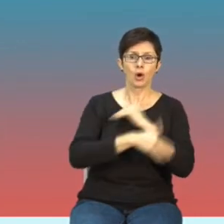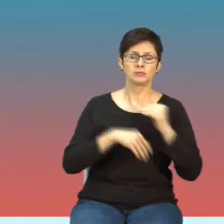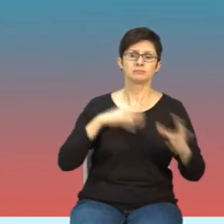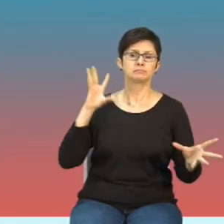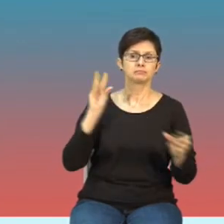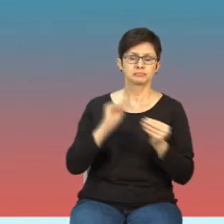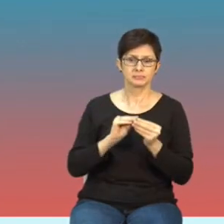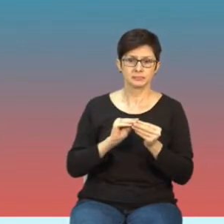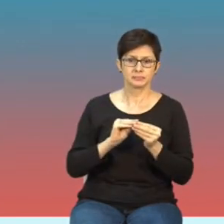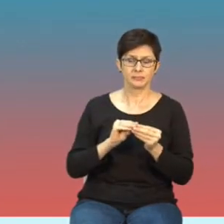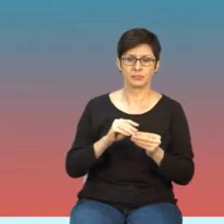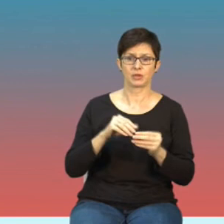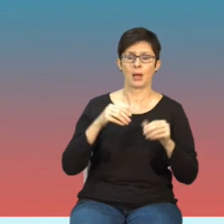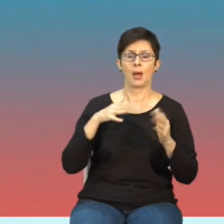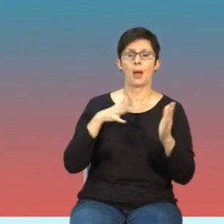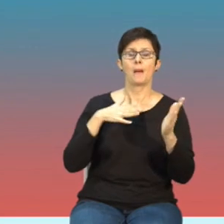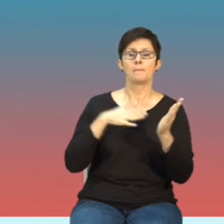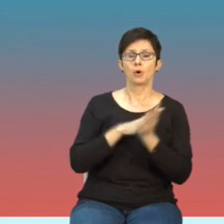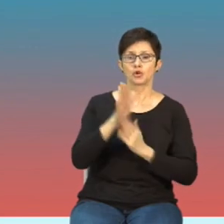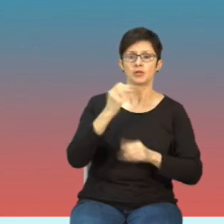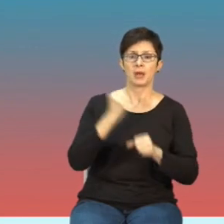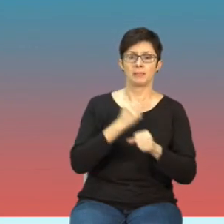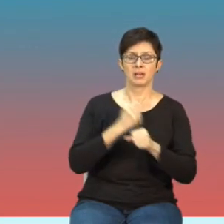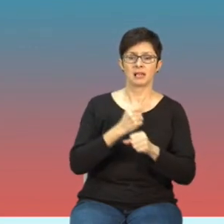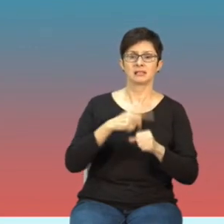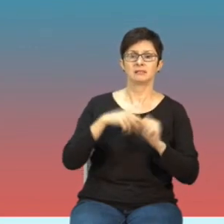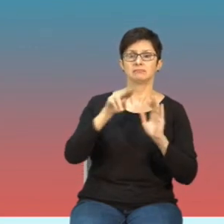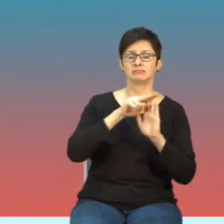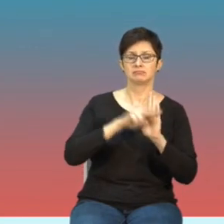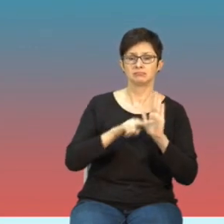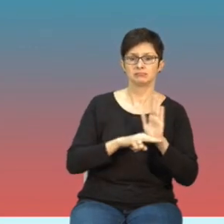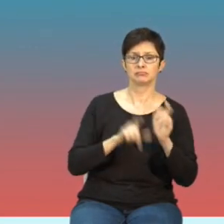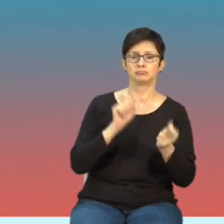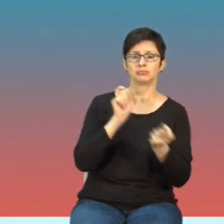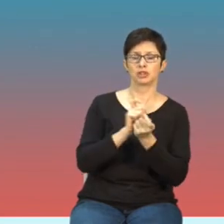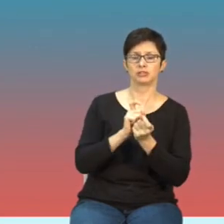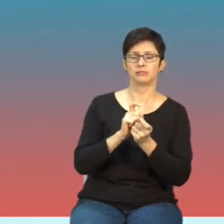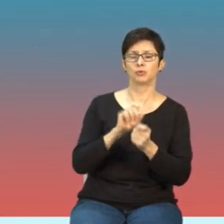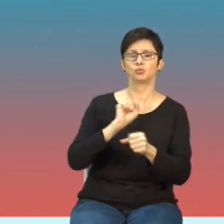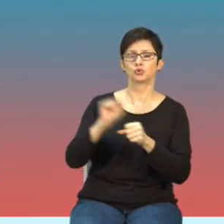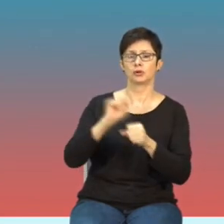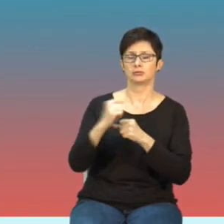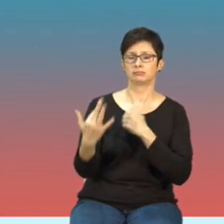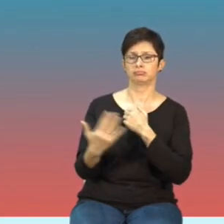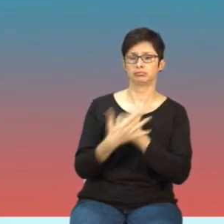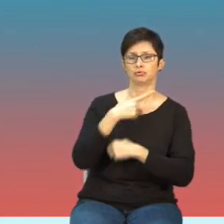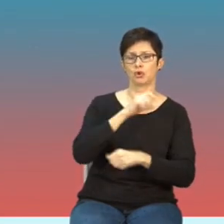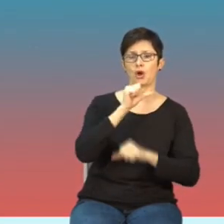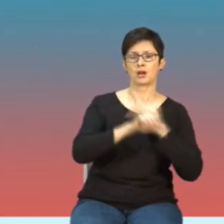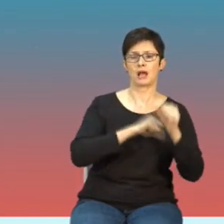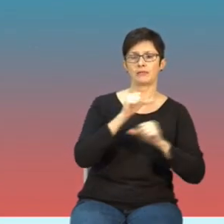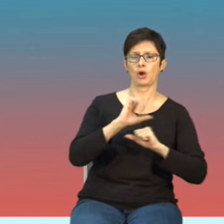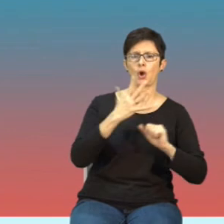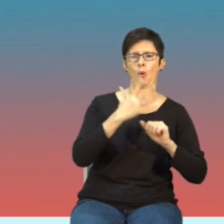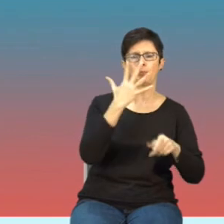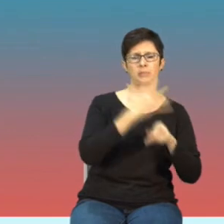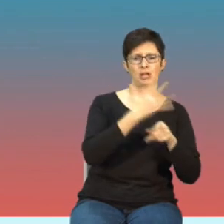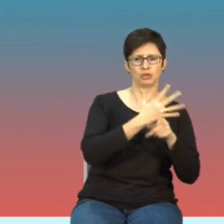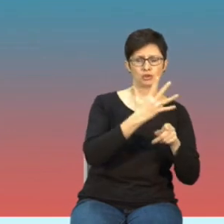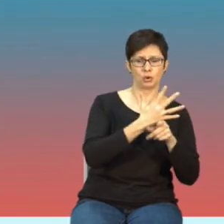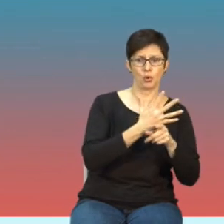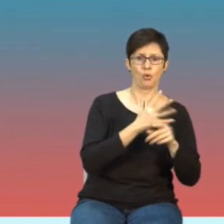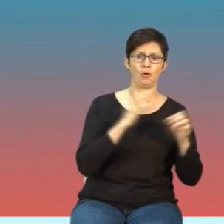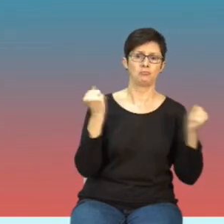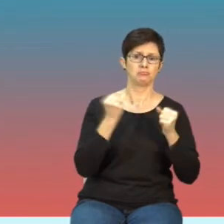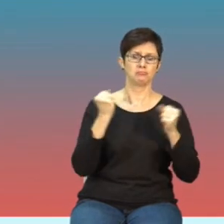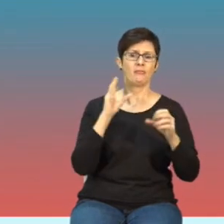początek prac z standardami ochrony przed negatywnym działaniem mikrofal do lata 50 ubiegłego wieku duży wkład